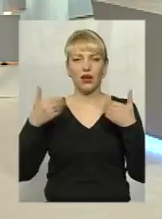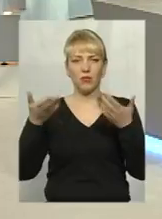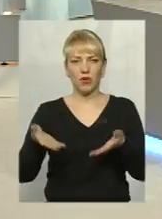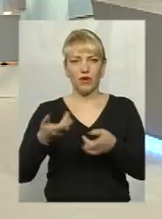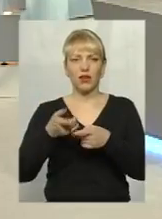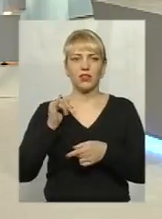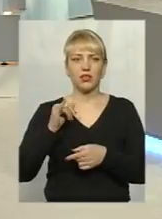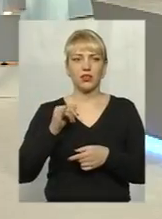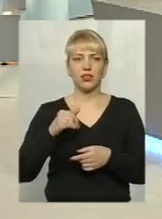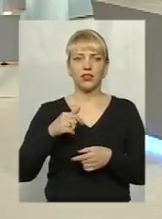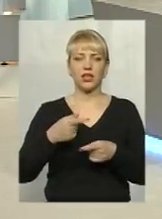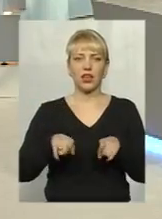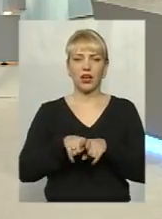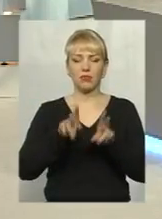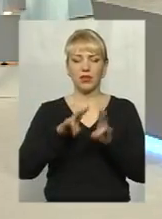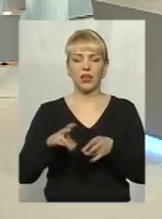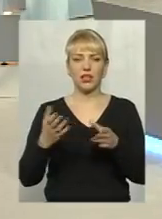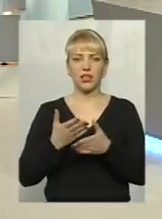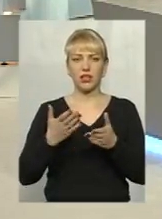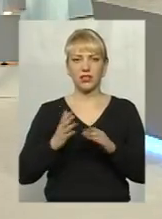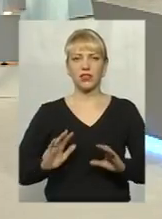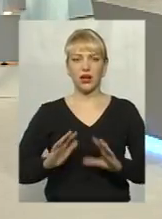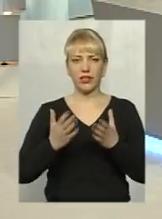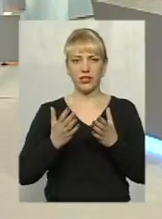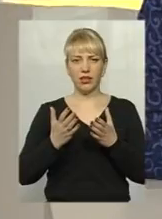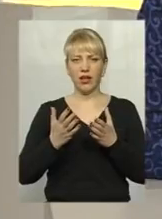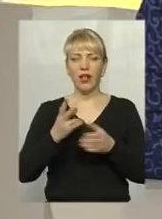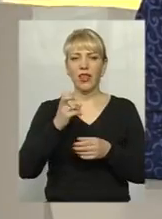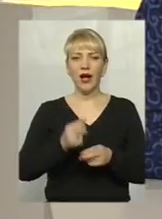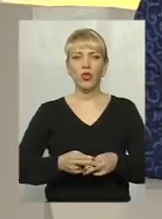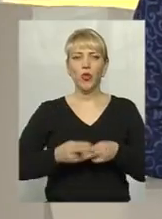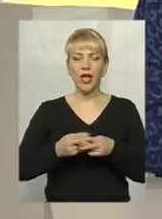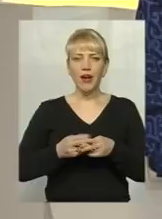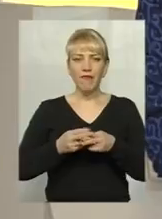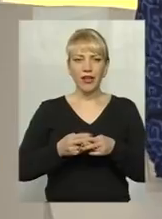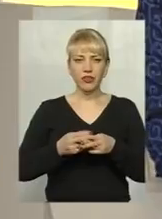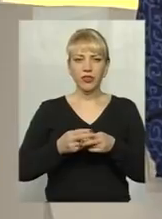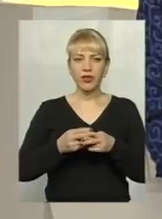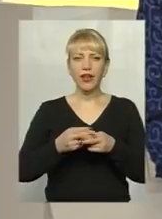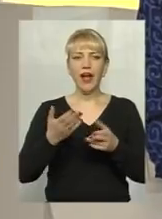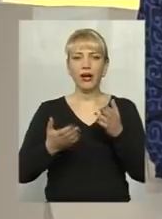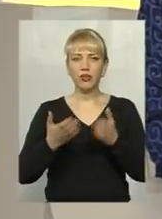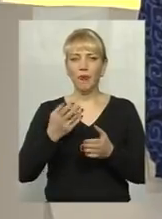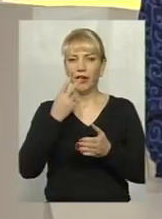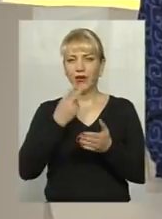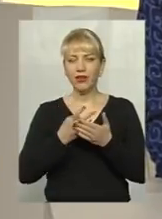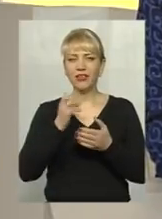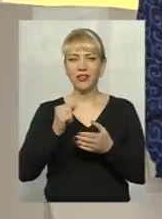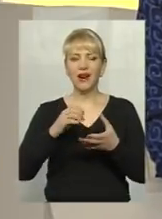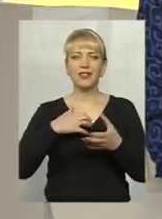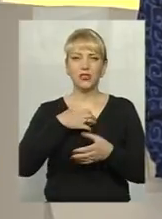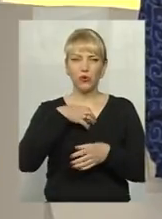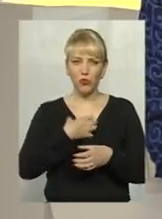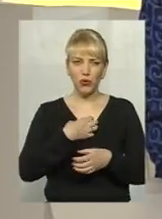Власне, така біда, яка сталася на Дунаєвеччині, якщо поглянути на сумну